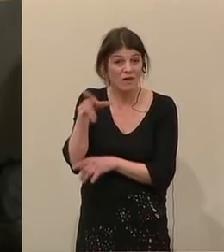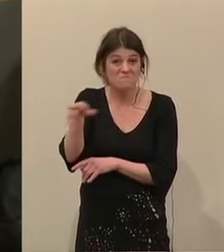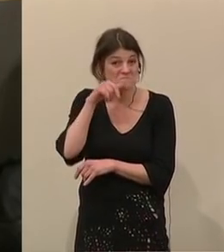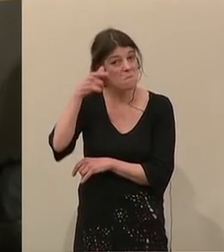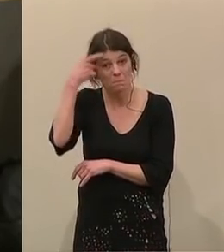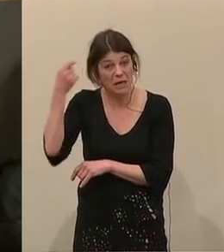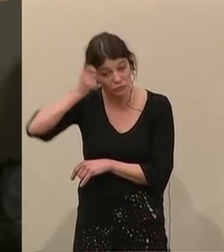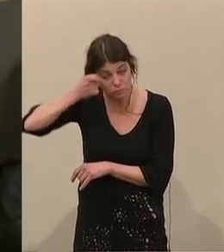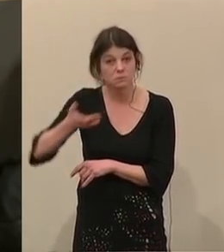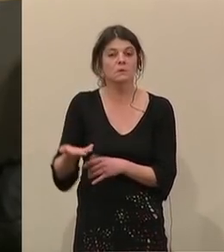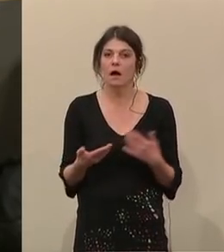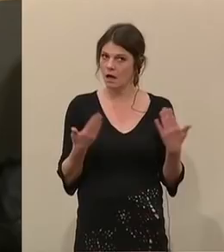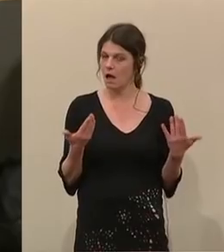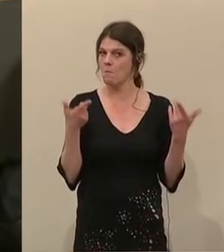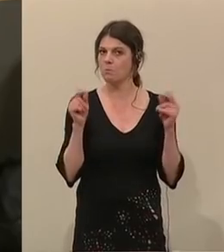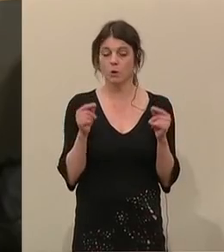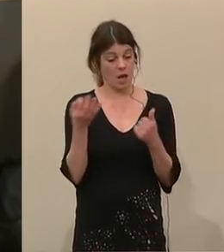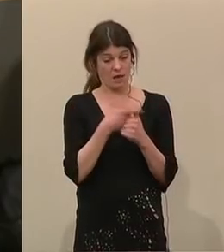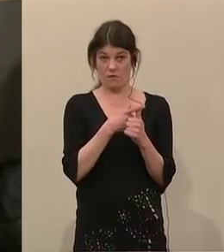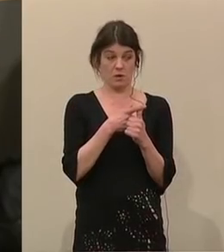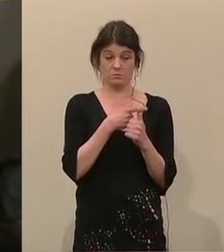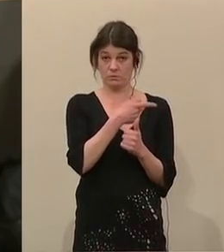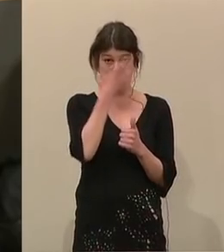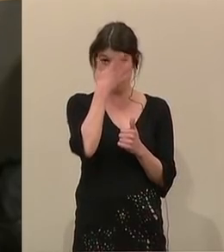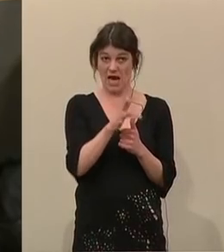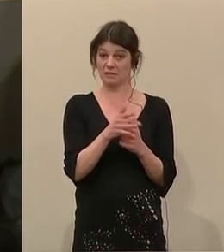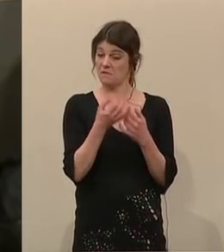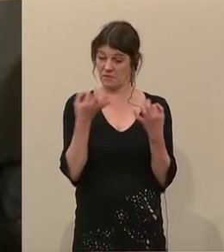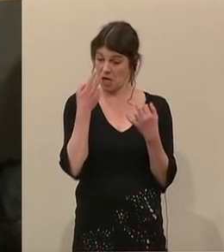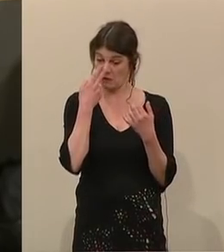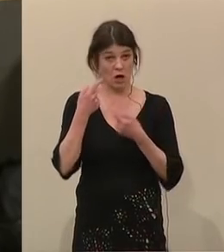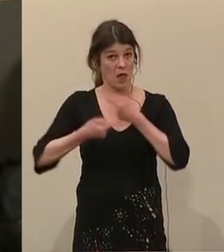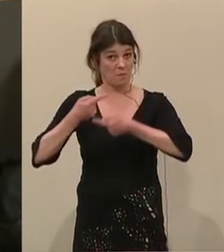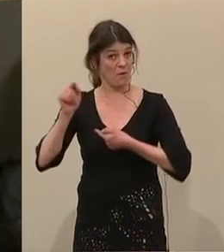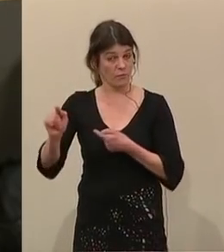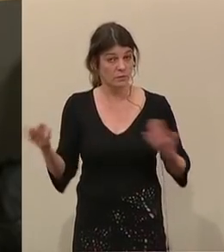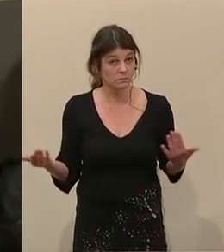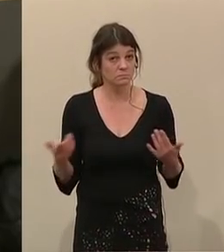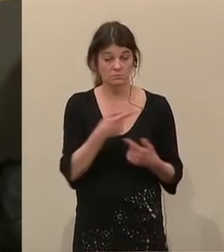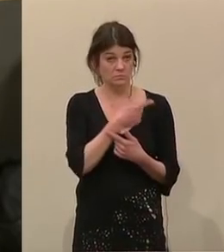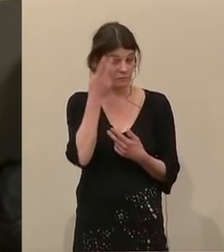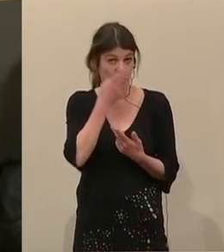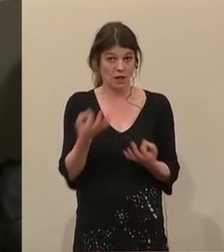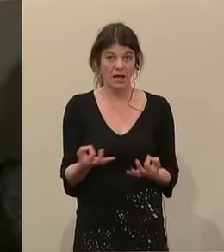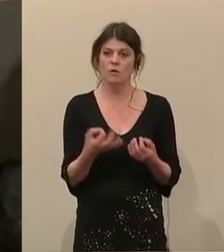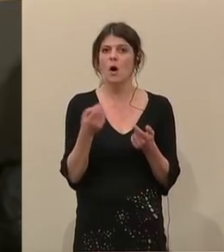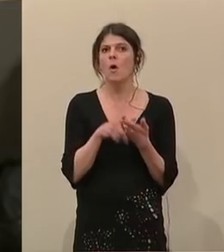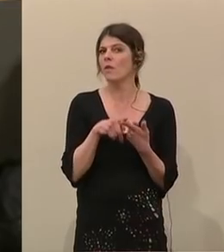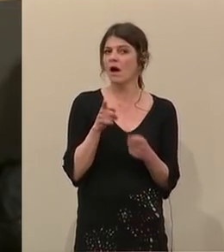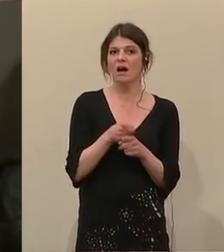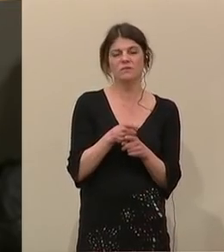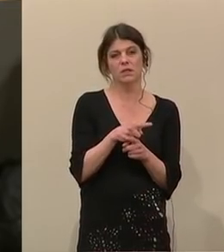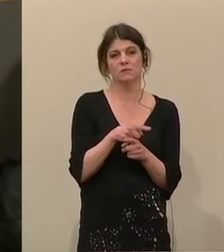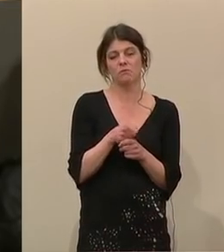Unmenschlichkeit, dann ist man entweder nicht in Kenntnis der Dinge, wie sie dort ablaufen, oder man verunglimpft hier